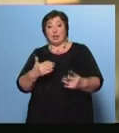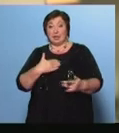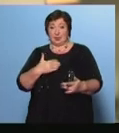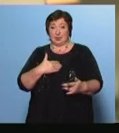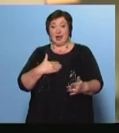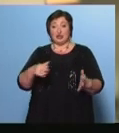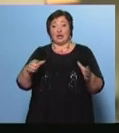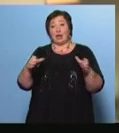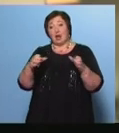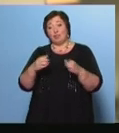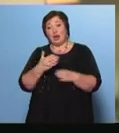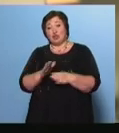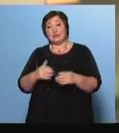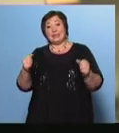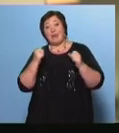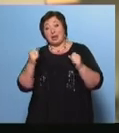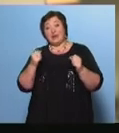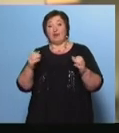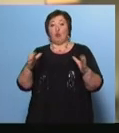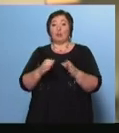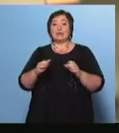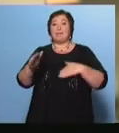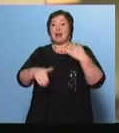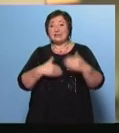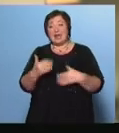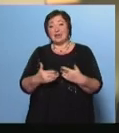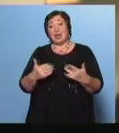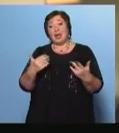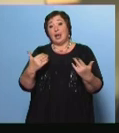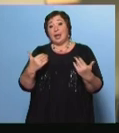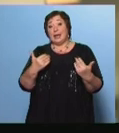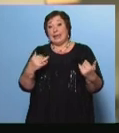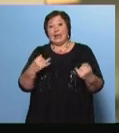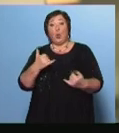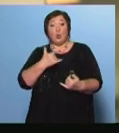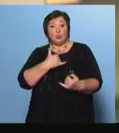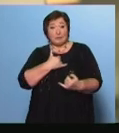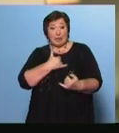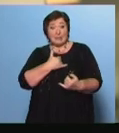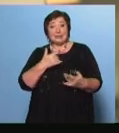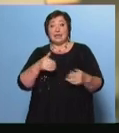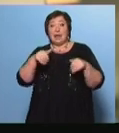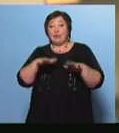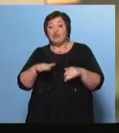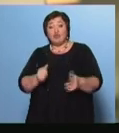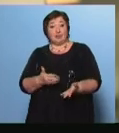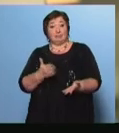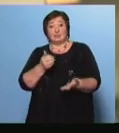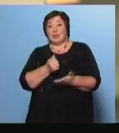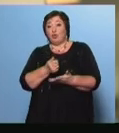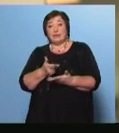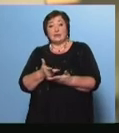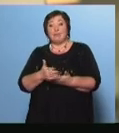частного партнерства В части спортивного комплекса, бассейна То есть вот, ну, и у нас вот таких решений становится Вот